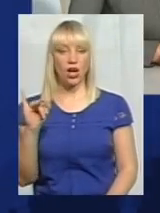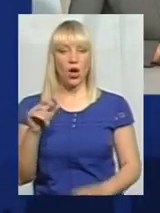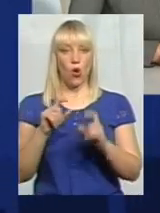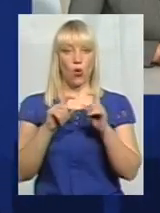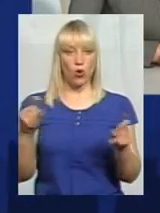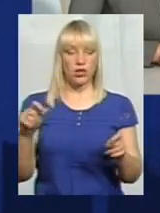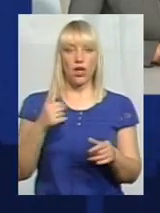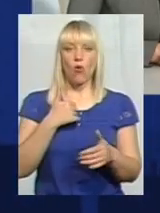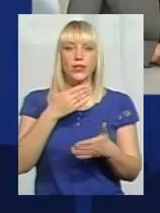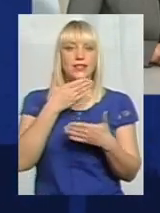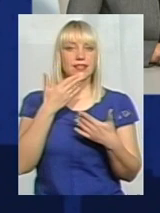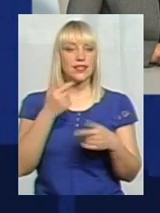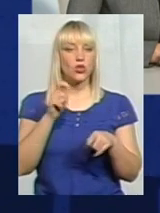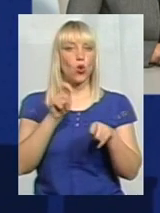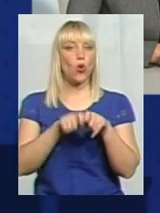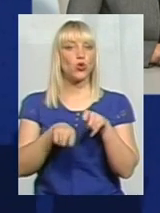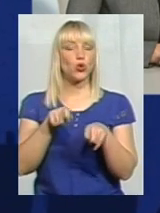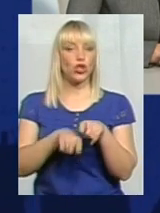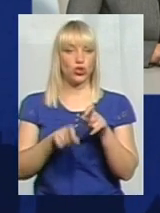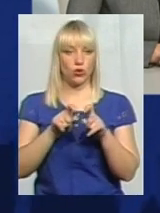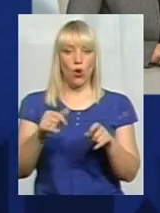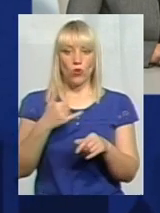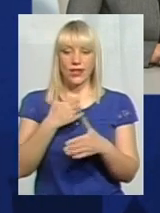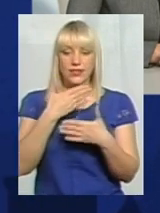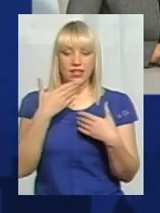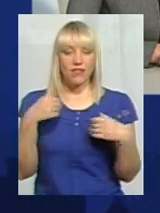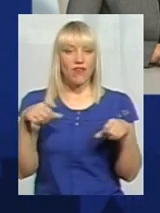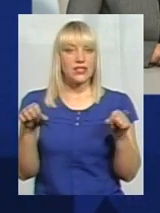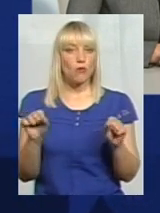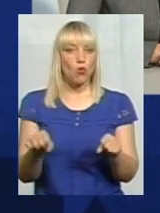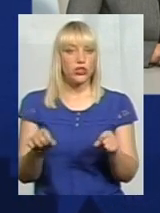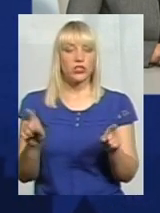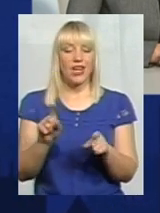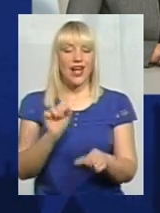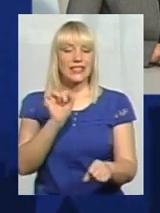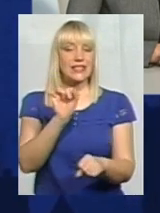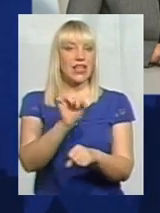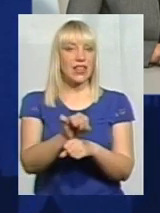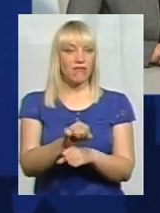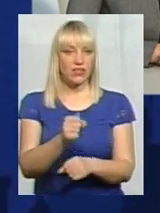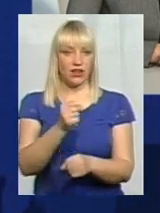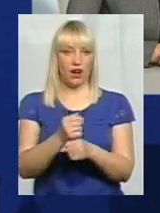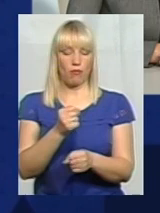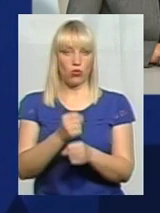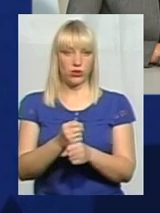немає можливості зупинити ті роботи, які не погоджені з консультативною радою.